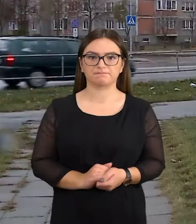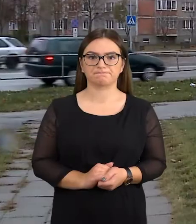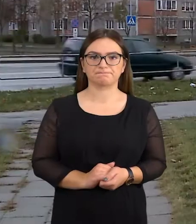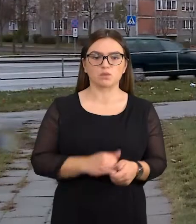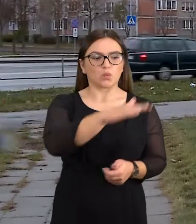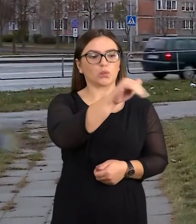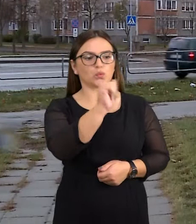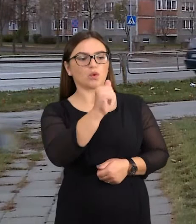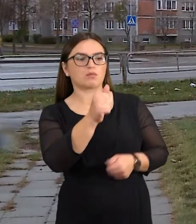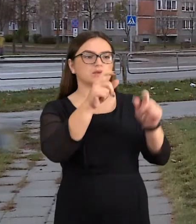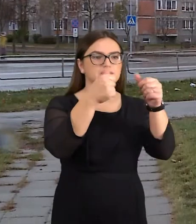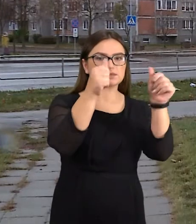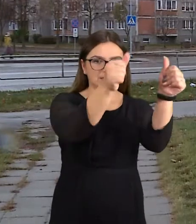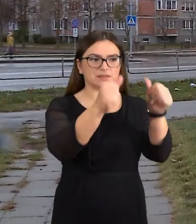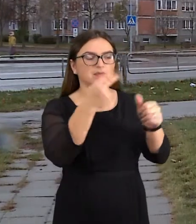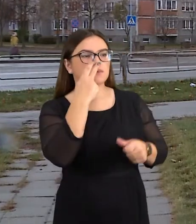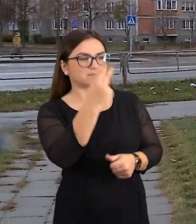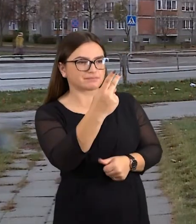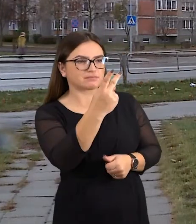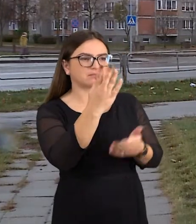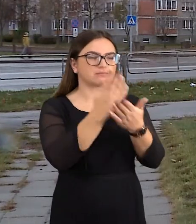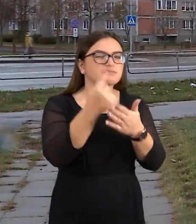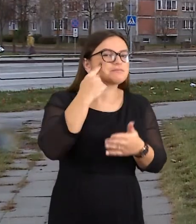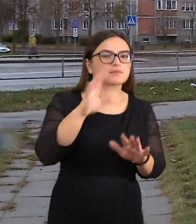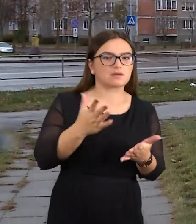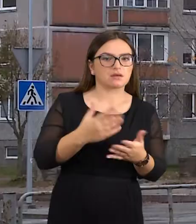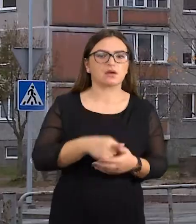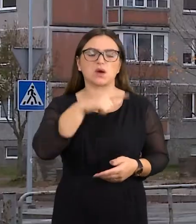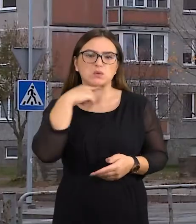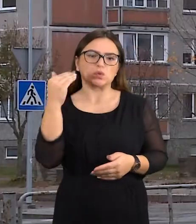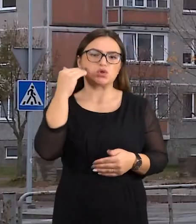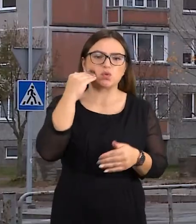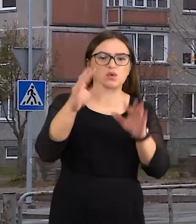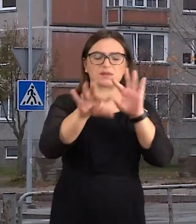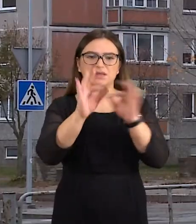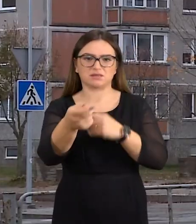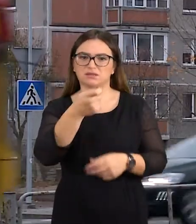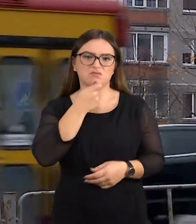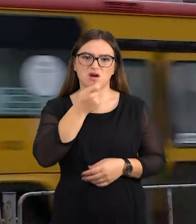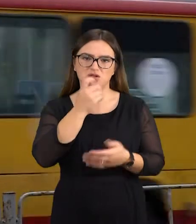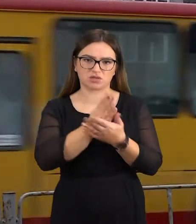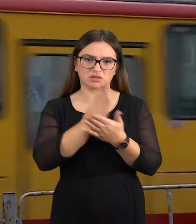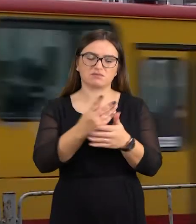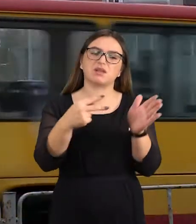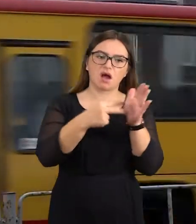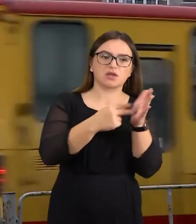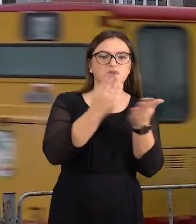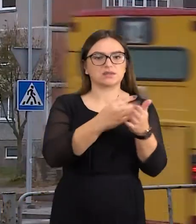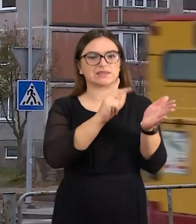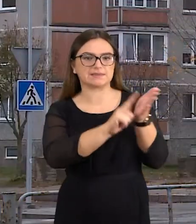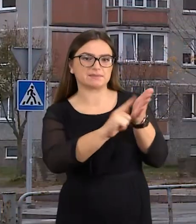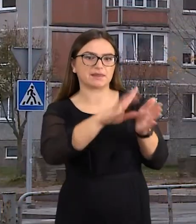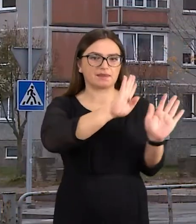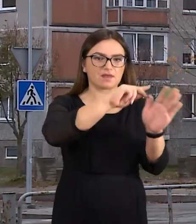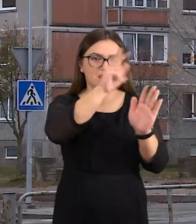Per žvelgus nekilnojimo turto nuomos skelbimu sakyvaizdu, kad didelio pasirinkimo šiauliuose nauja kuriai neturi. Nors skainos vyruoja nuo